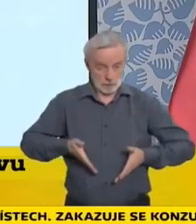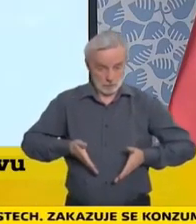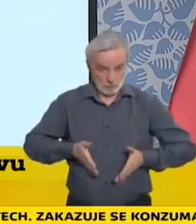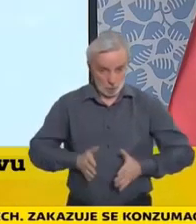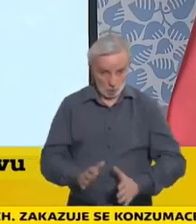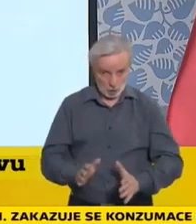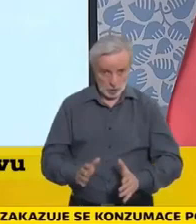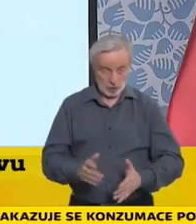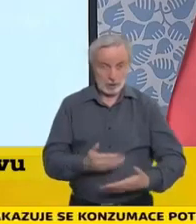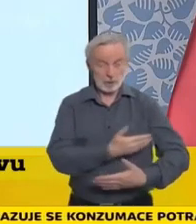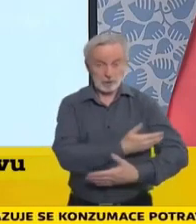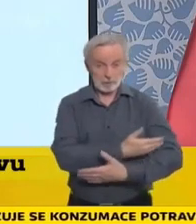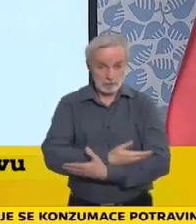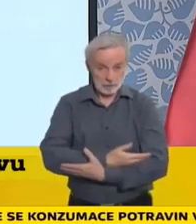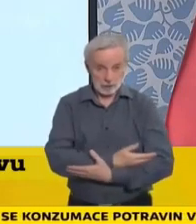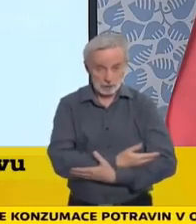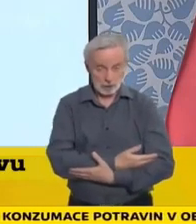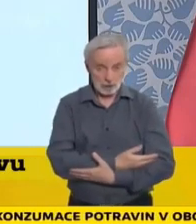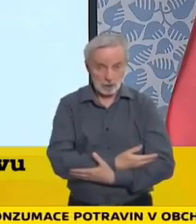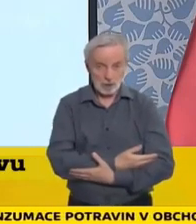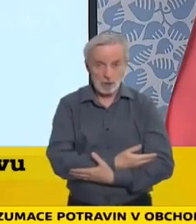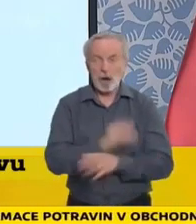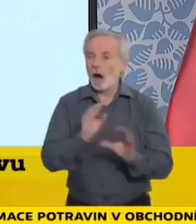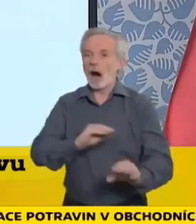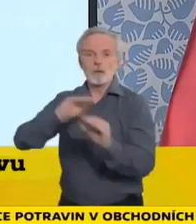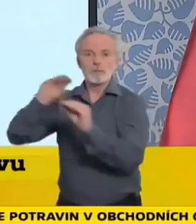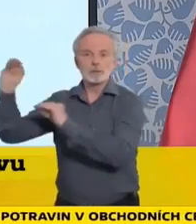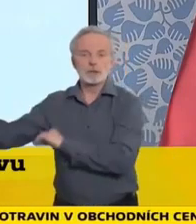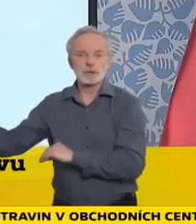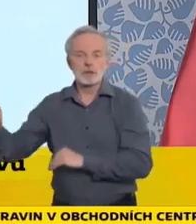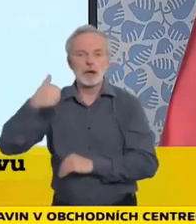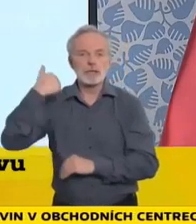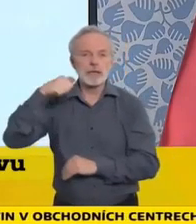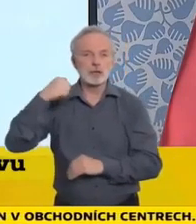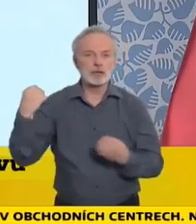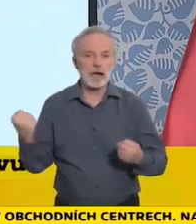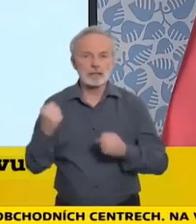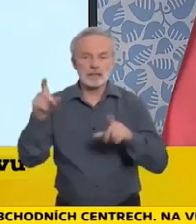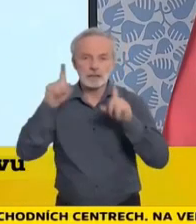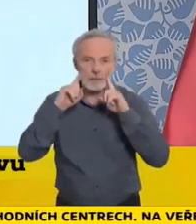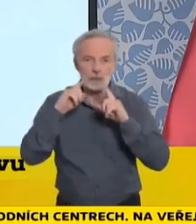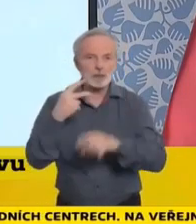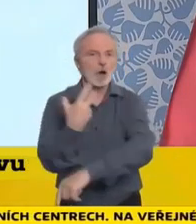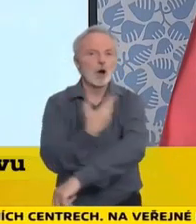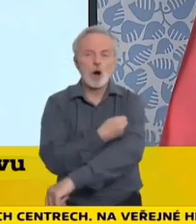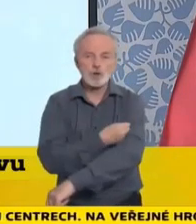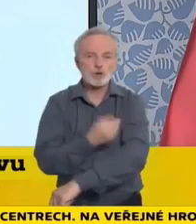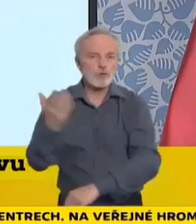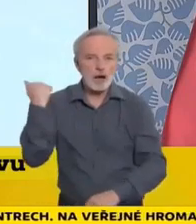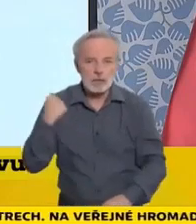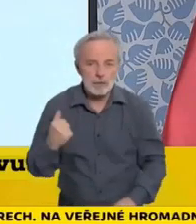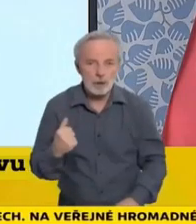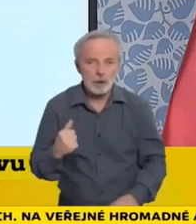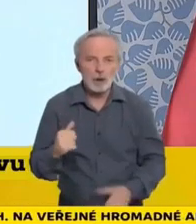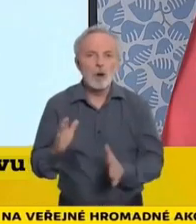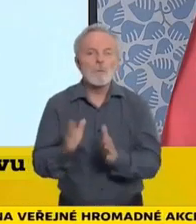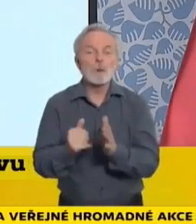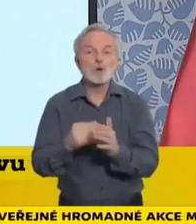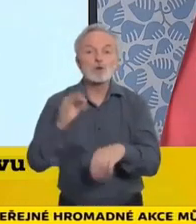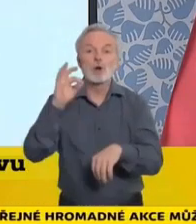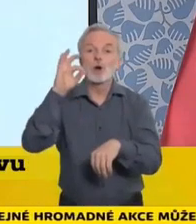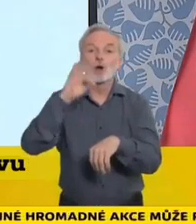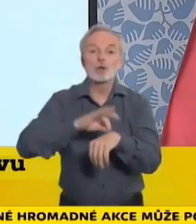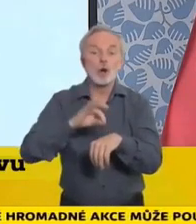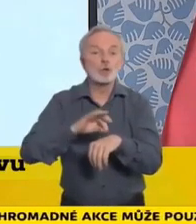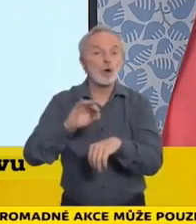skončí na jibce, není naočkovaná, protože údajněji ten lékař to nedoporučil a další